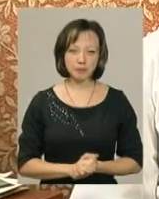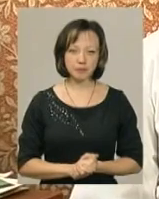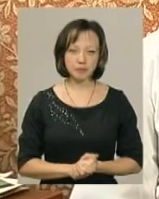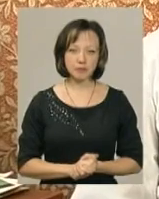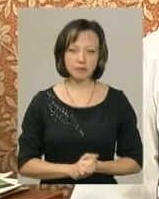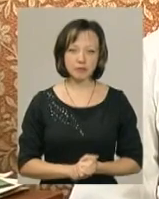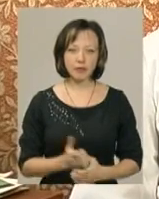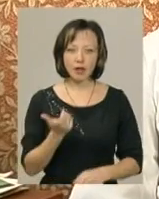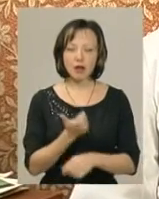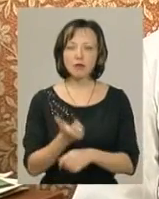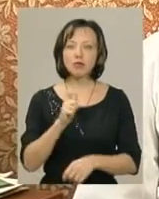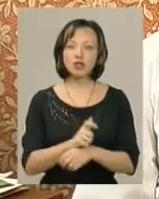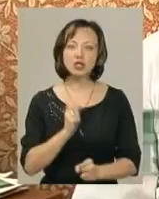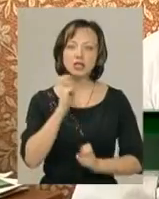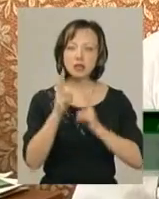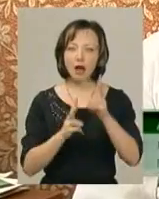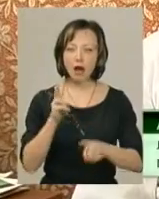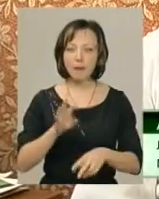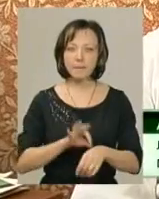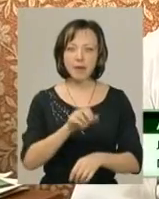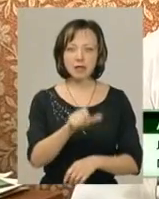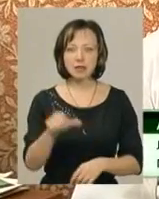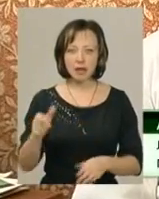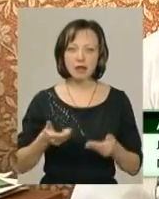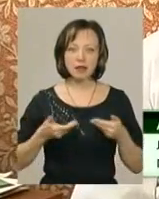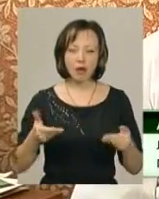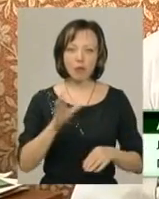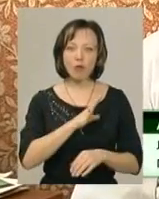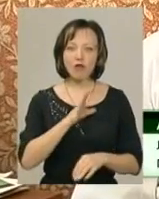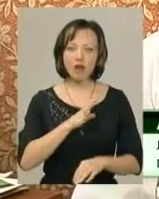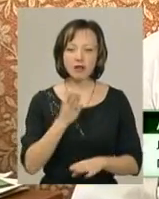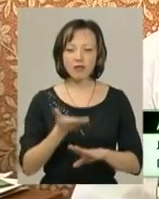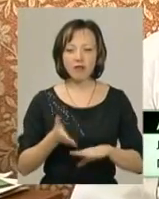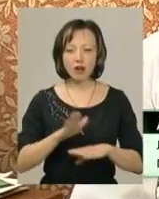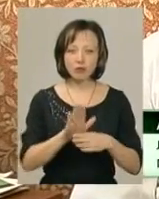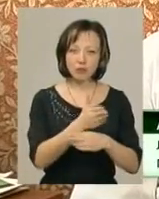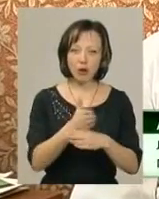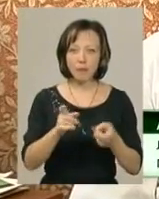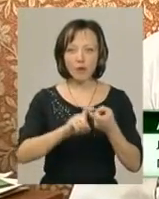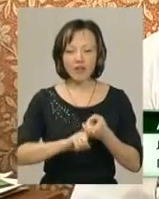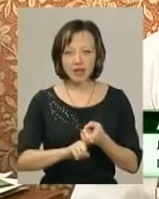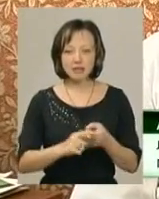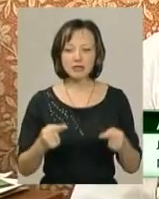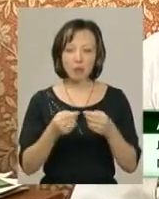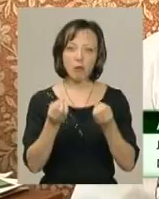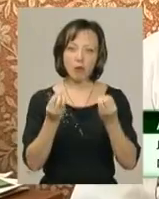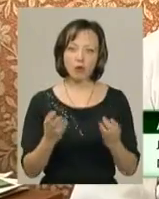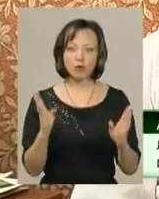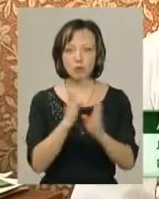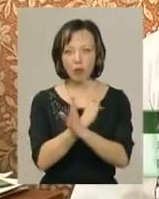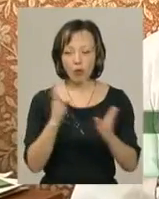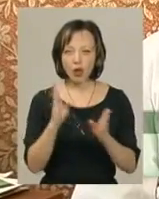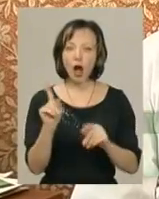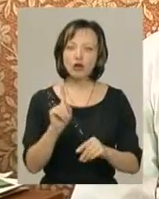Більше скарг, скажімо, пацієнтів і нам буває тяжче віддиференцювати, що пов'язано саме просто з погодою,